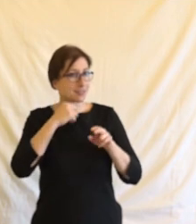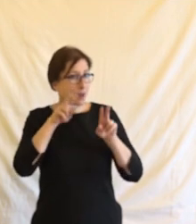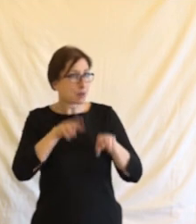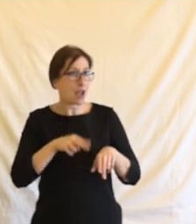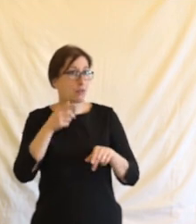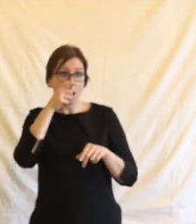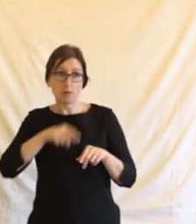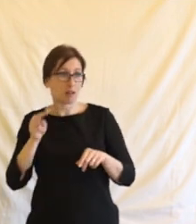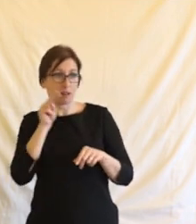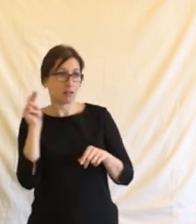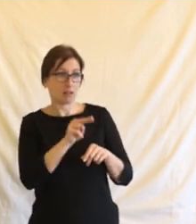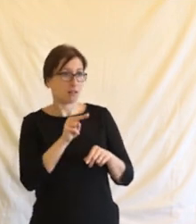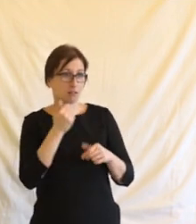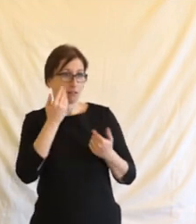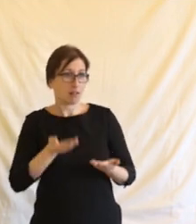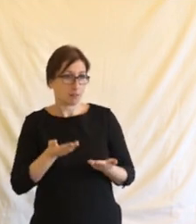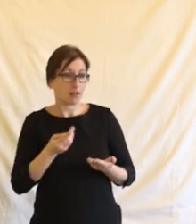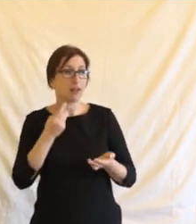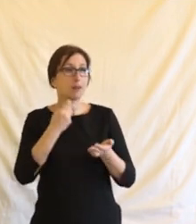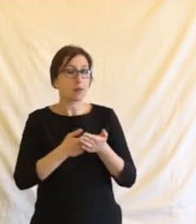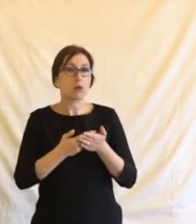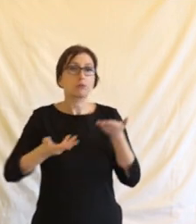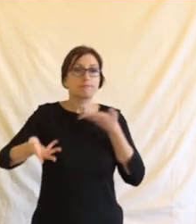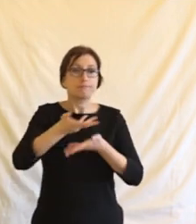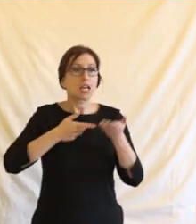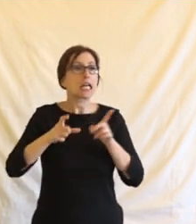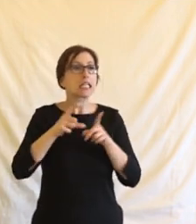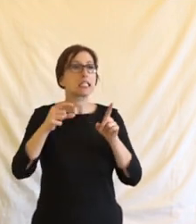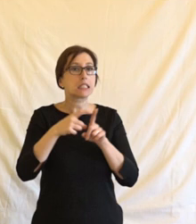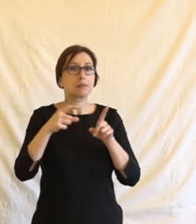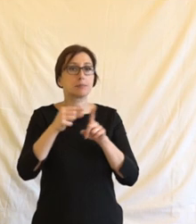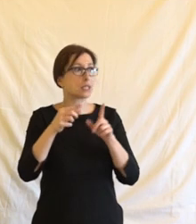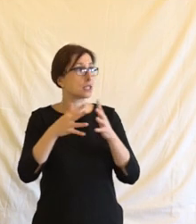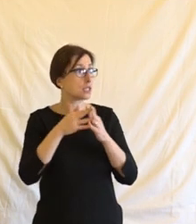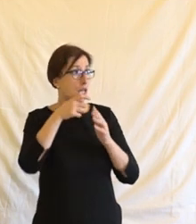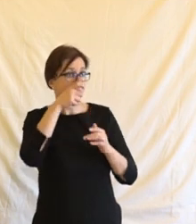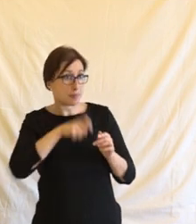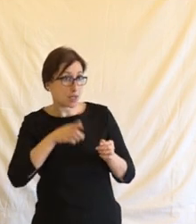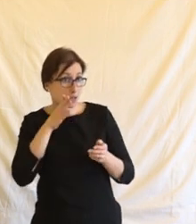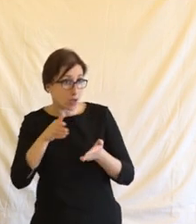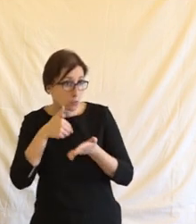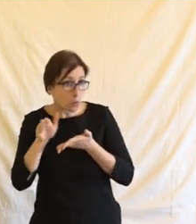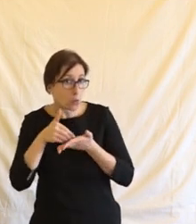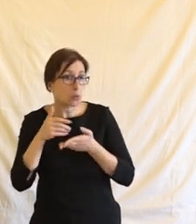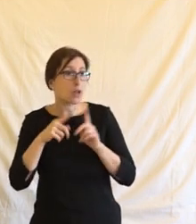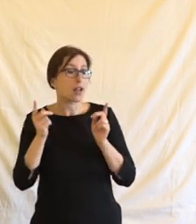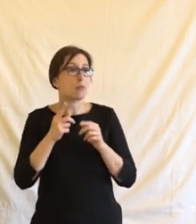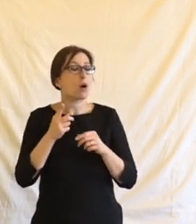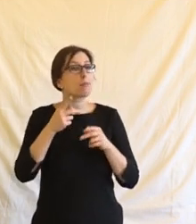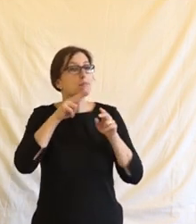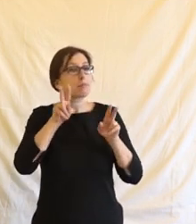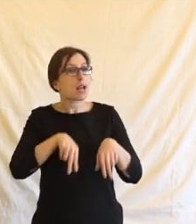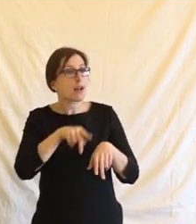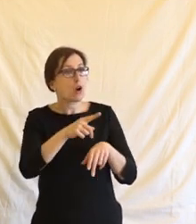dlouho docházelo k debatám před přijetím GDPR o tom, jestli třeba právo na fyzickou bezpečnost je tak